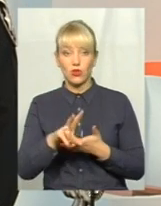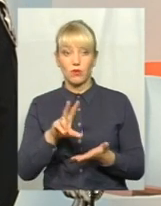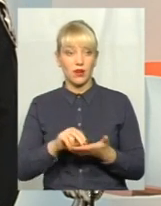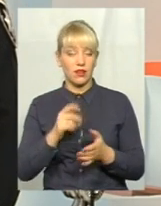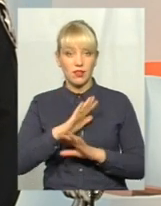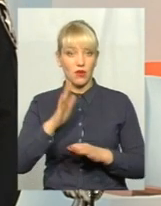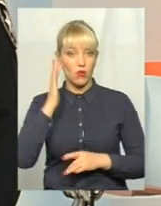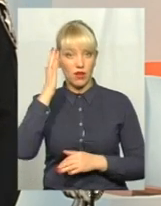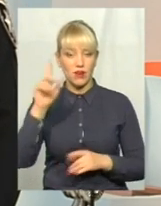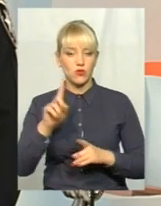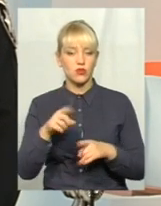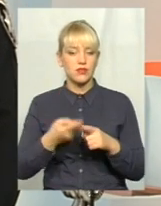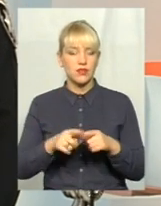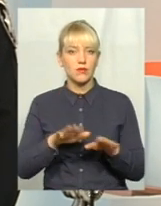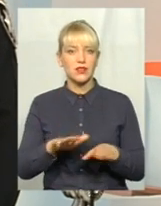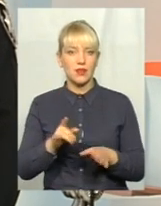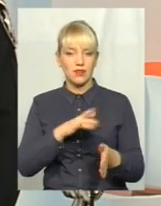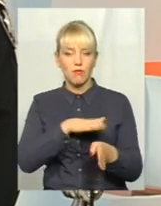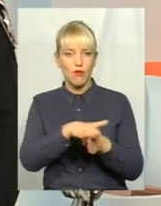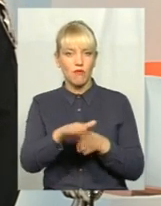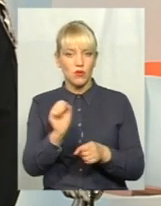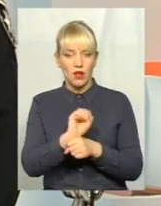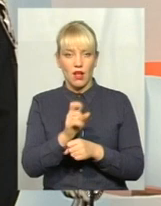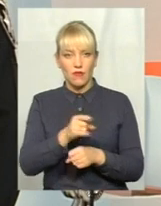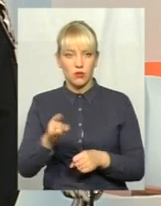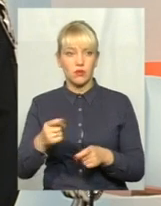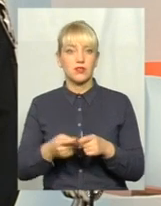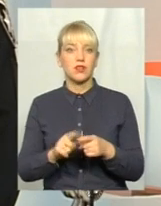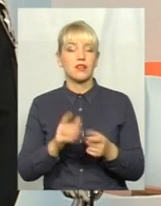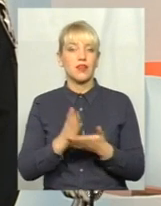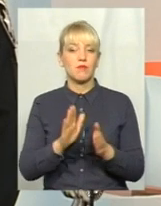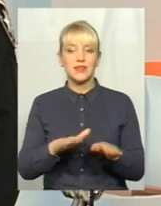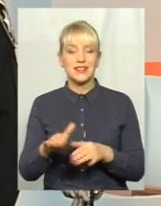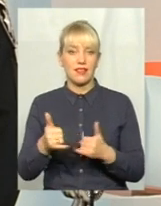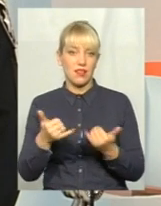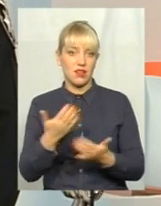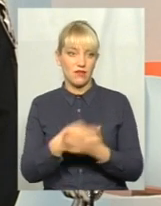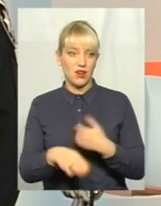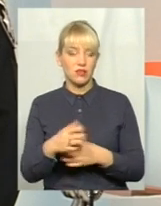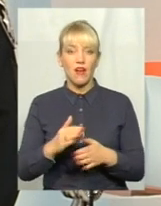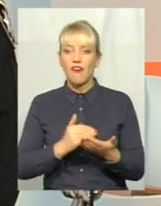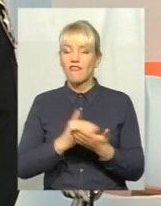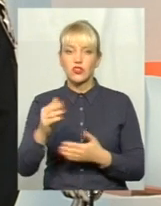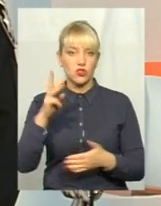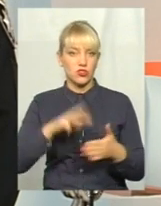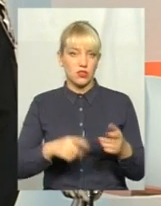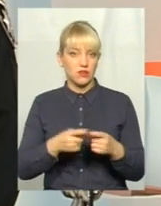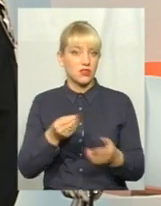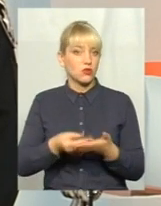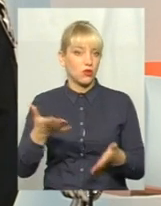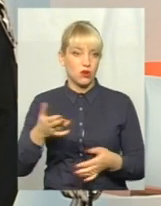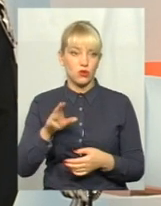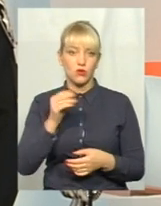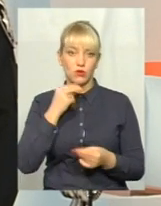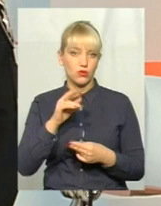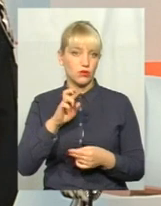уявити не міг, що всі ті місця, які заповнені автомобілями, то є місця для інвалідів. Тобто люди розуміють, що високий штраф для них може бути дорого і краще